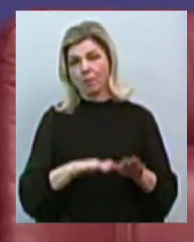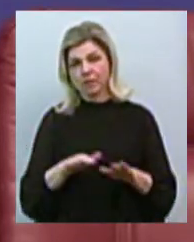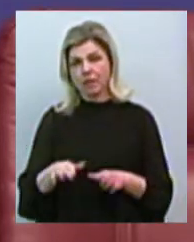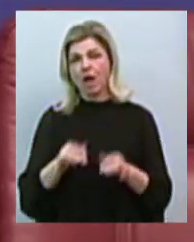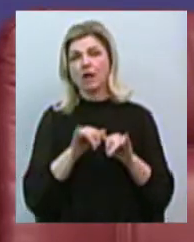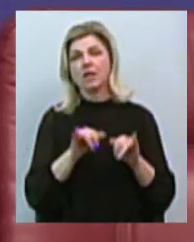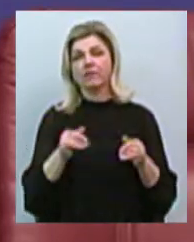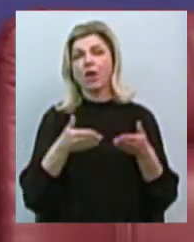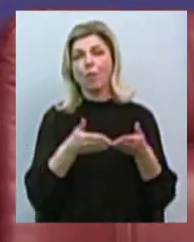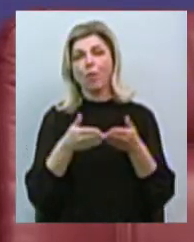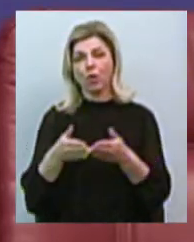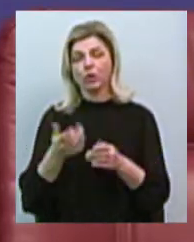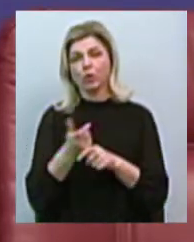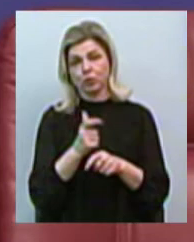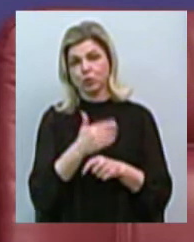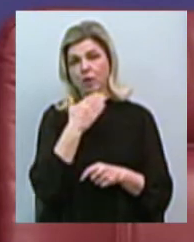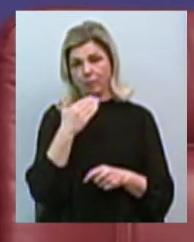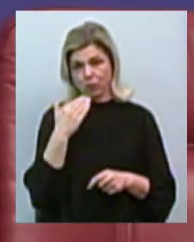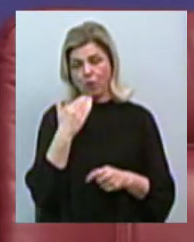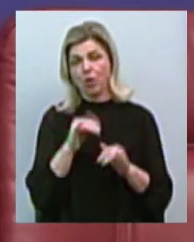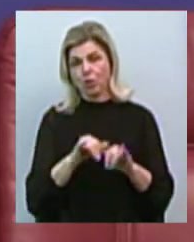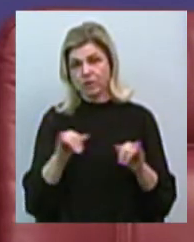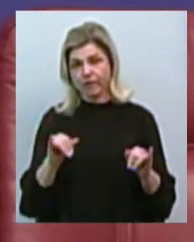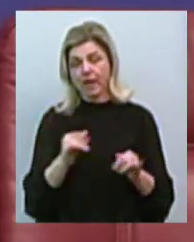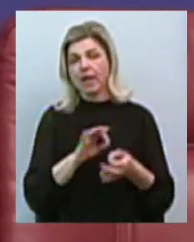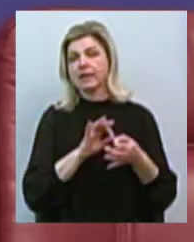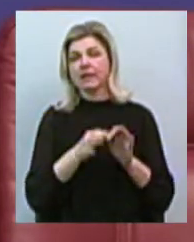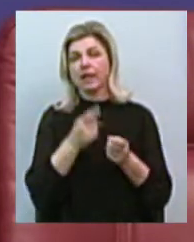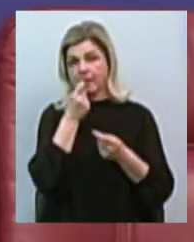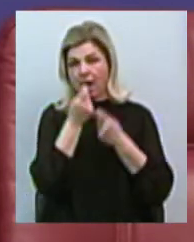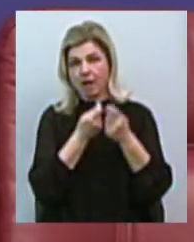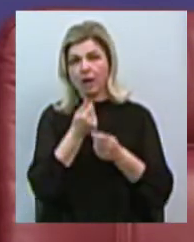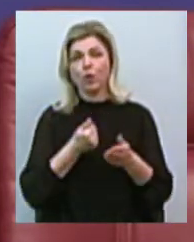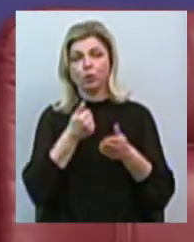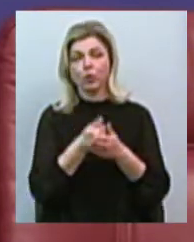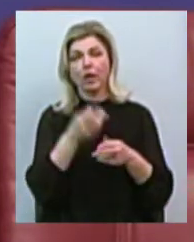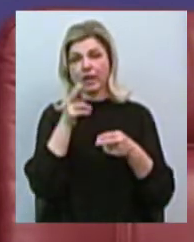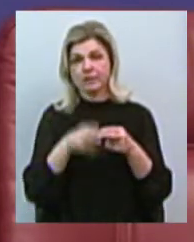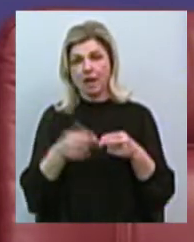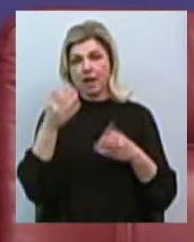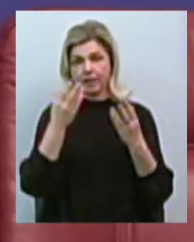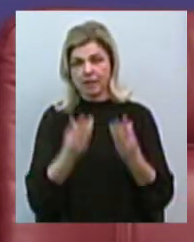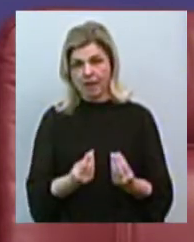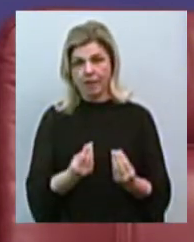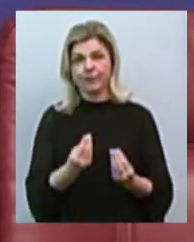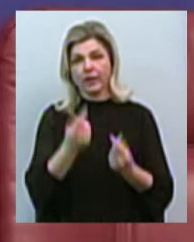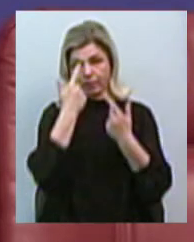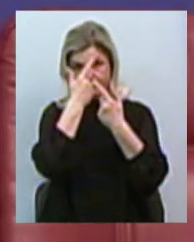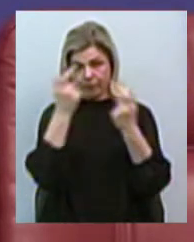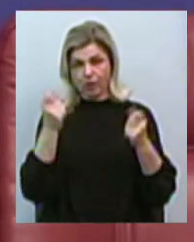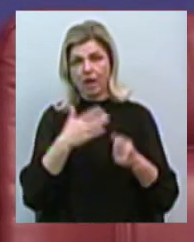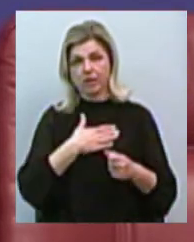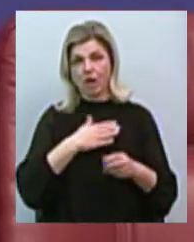порту. Дуже-дуже хороша вона. Деталі до кінця дня озвучить наше відповідне